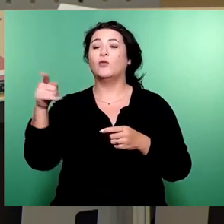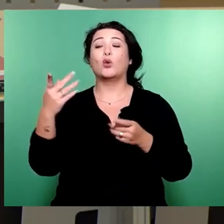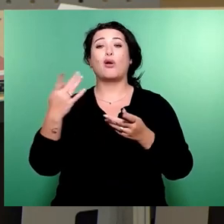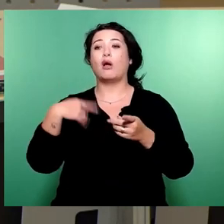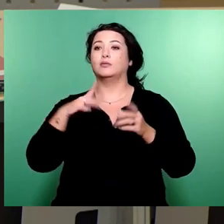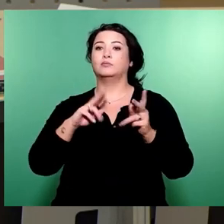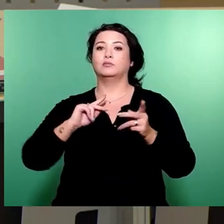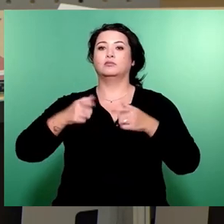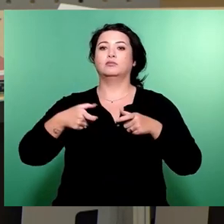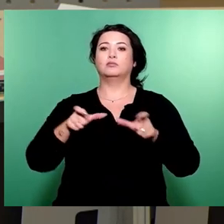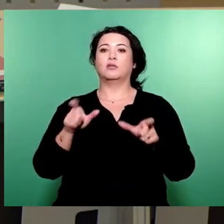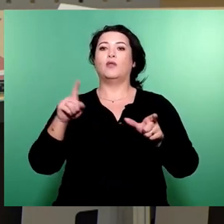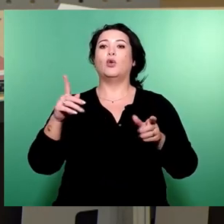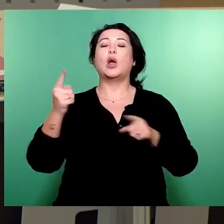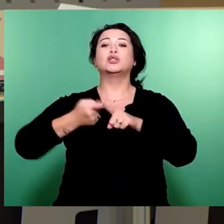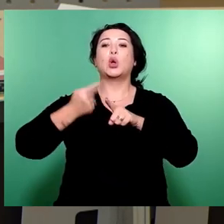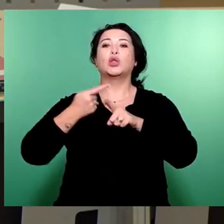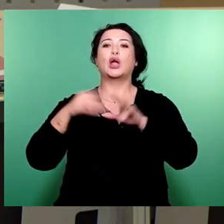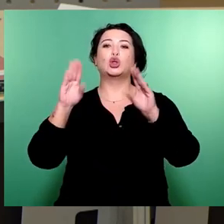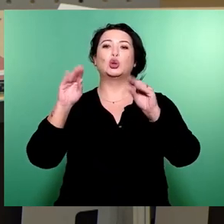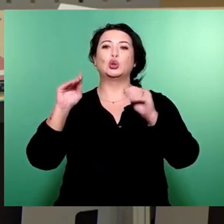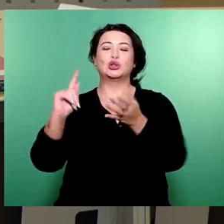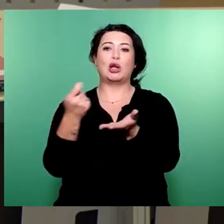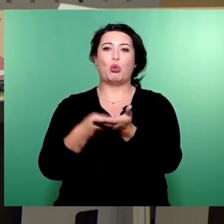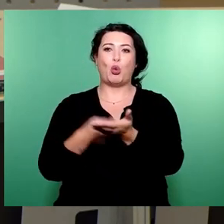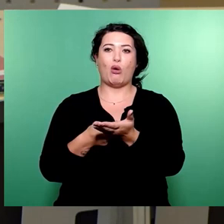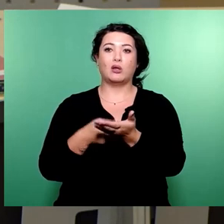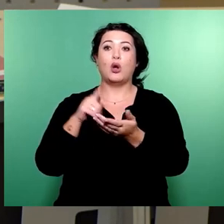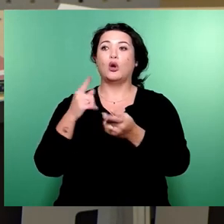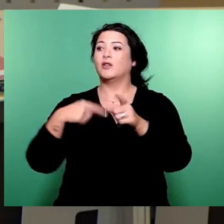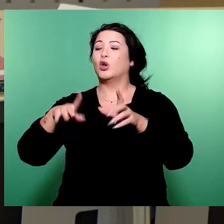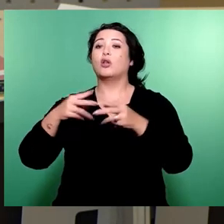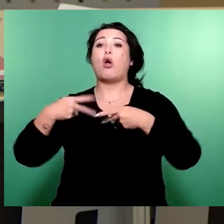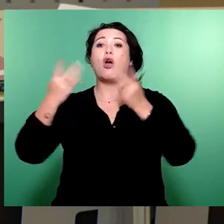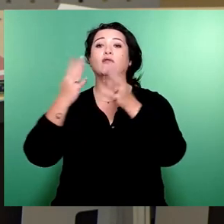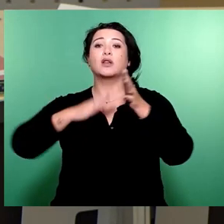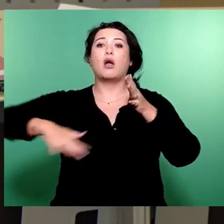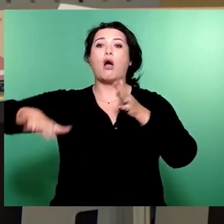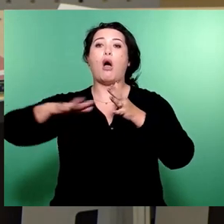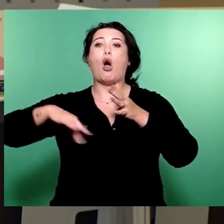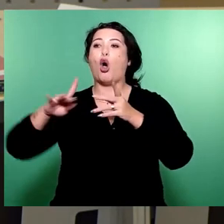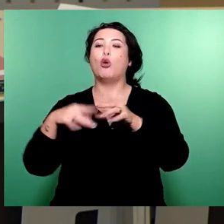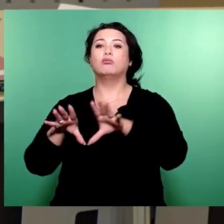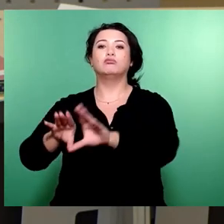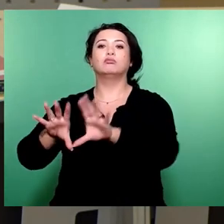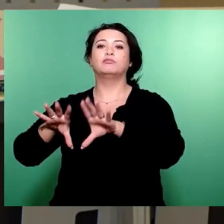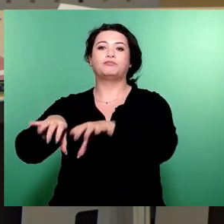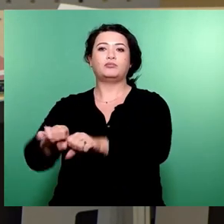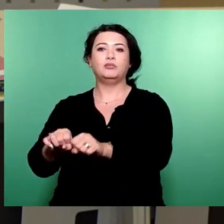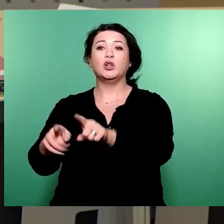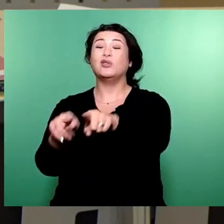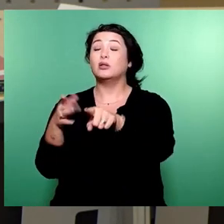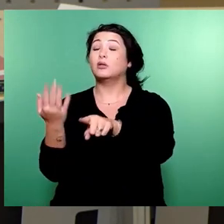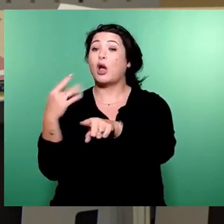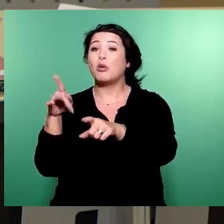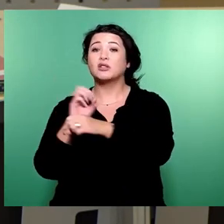Sondernutzungsgebühren, eben Verramschung des öffentlichen Raumes, reine Klientelpolitik. Das war das, was in Zeiten der